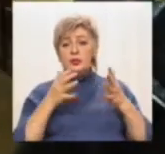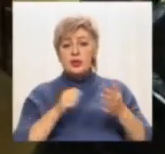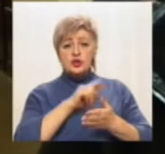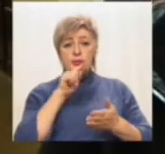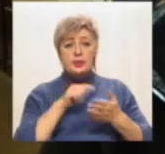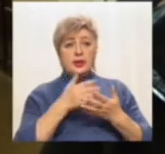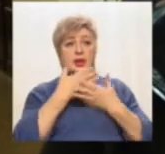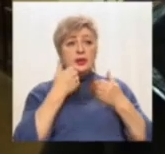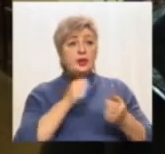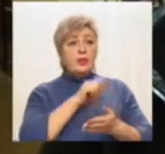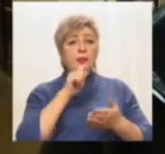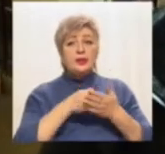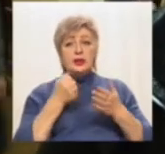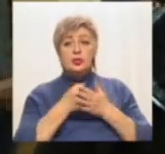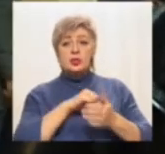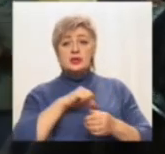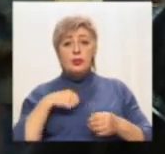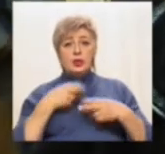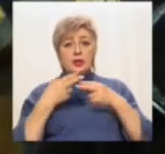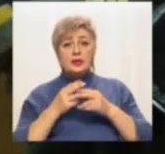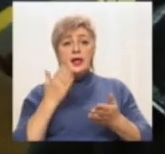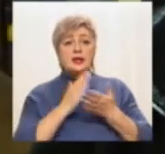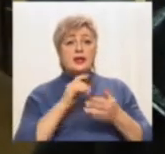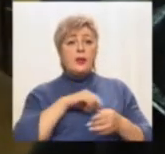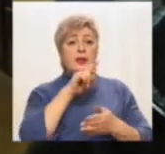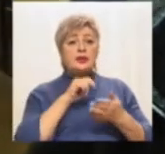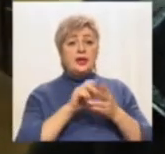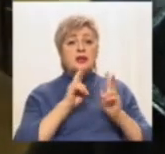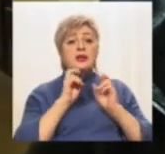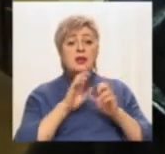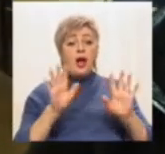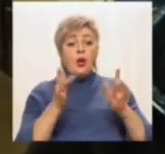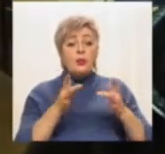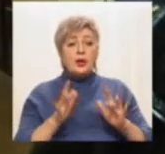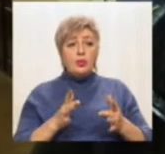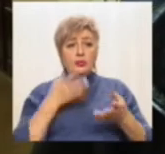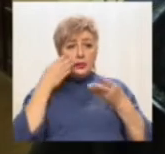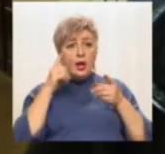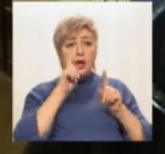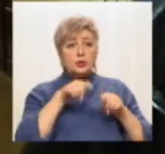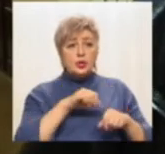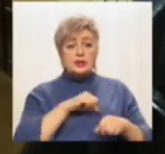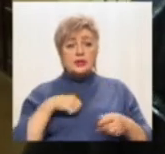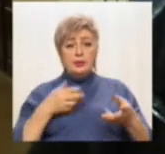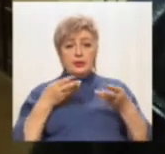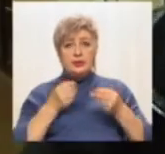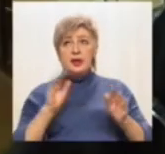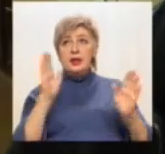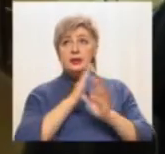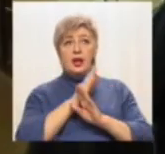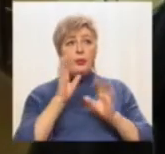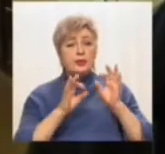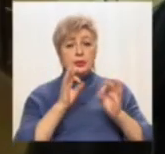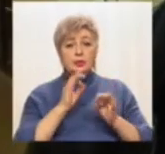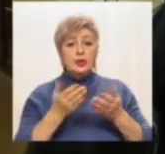самої технології. Є питання до того, яким чином обраховано той самий вплив на довкілля, чи